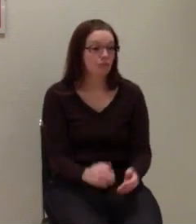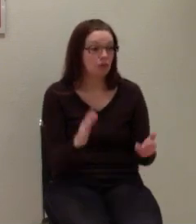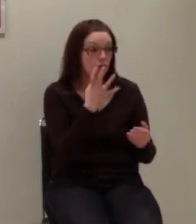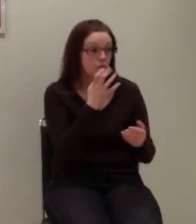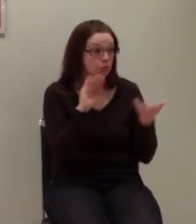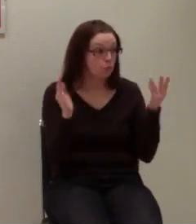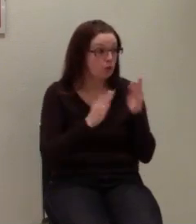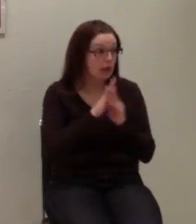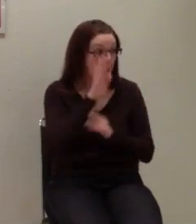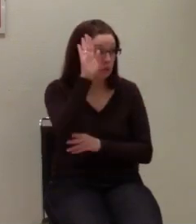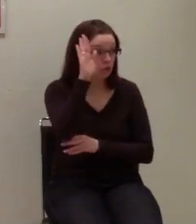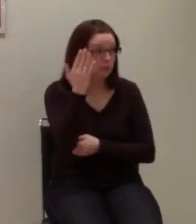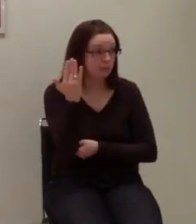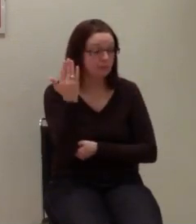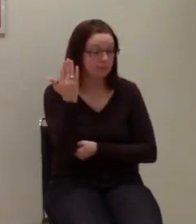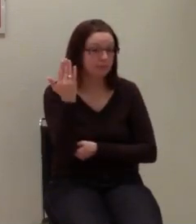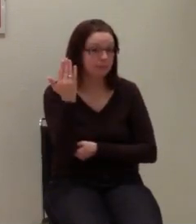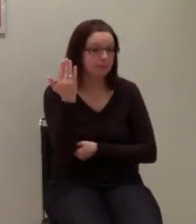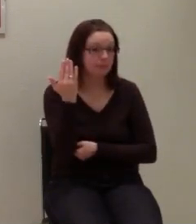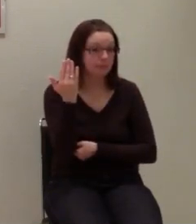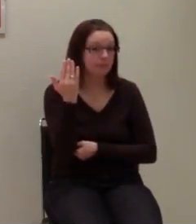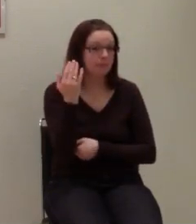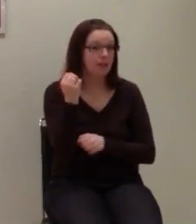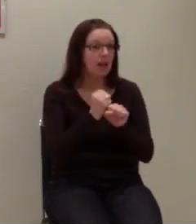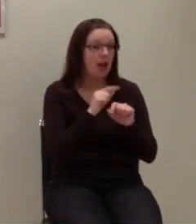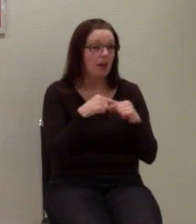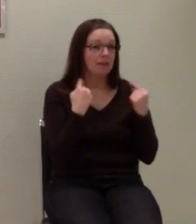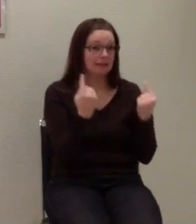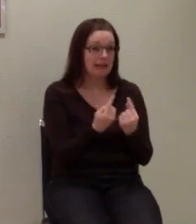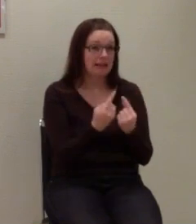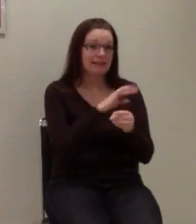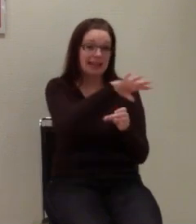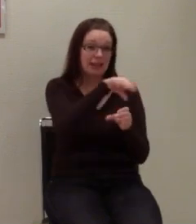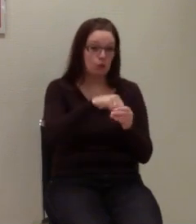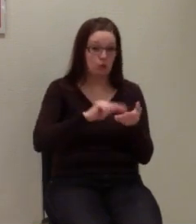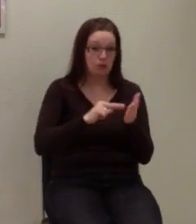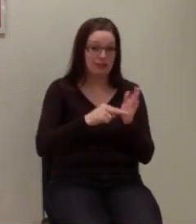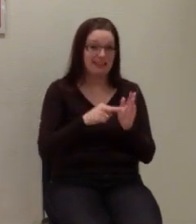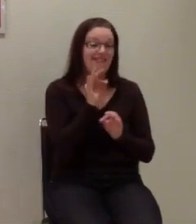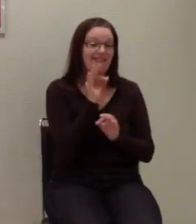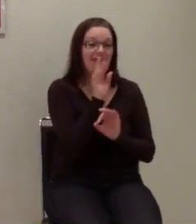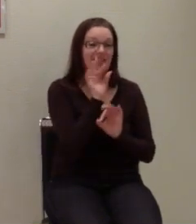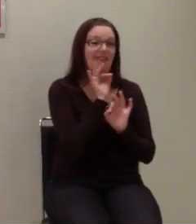Ja, stimmen wir das doch ab. Arbeitskreis Inklusionspolitik, wer ist denn dafür?